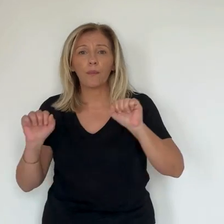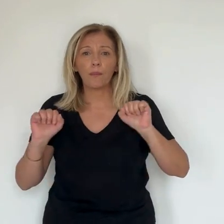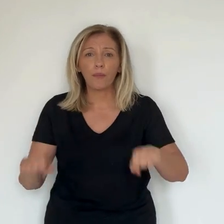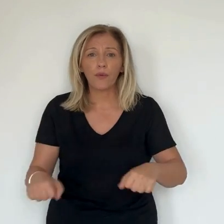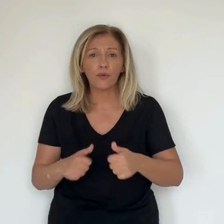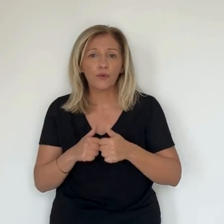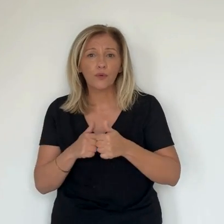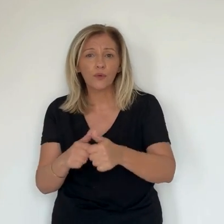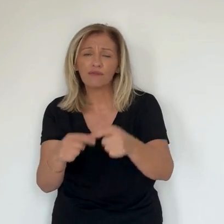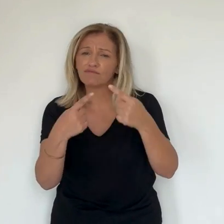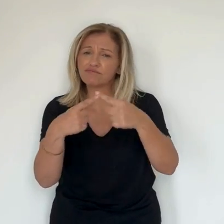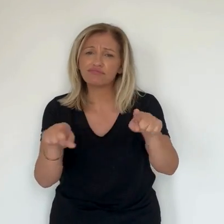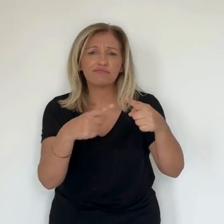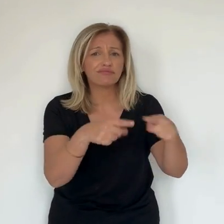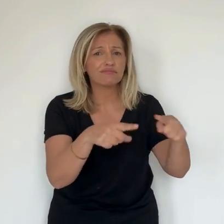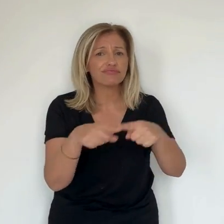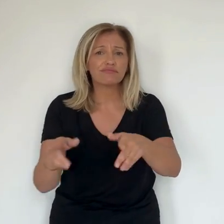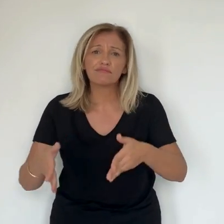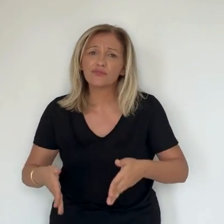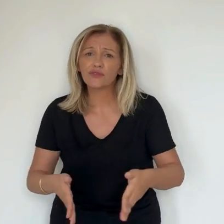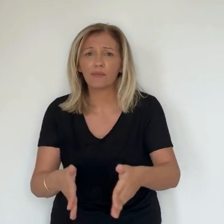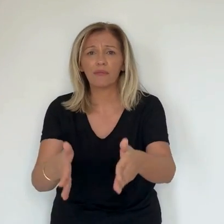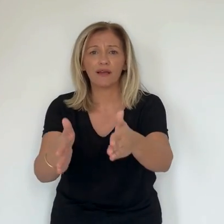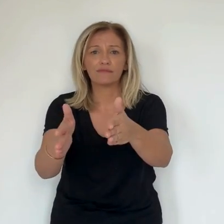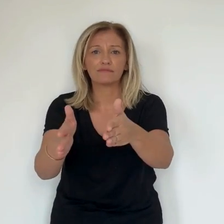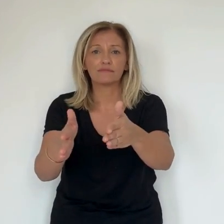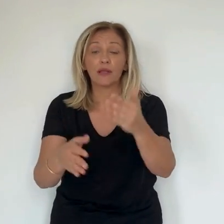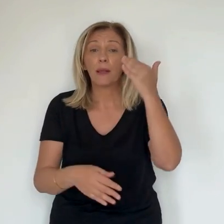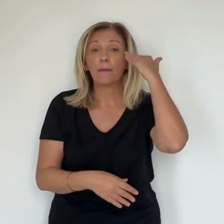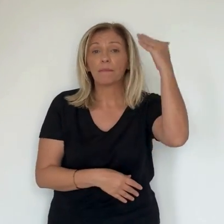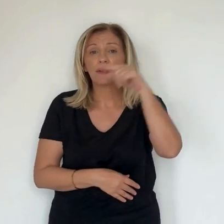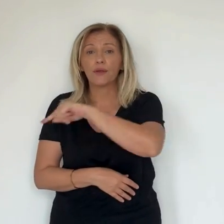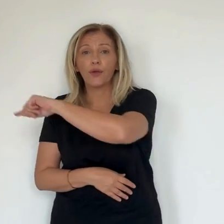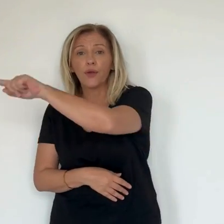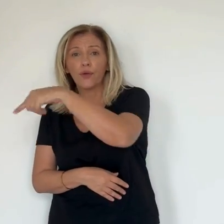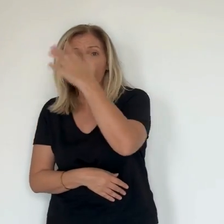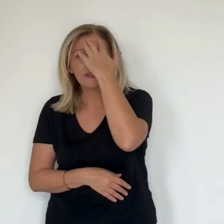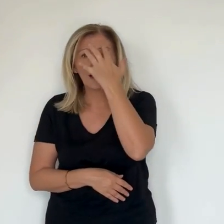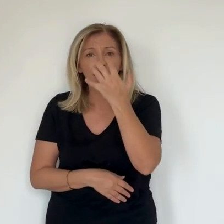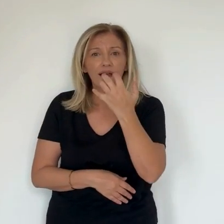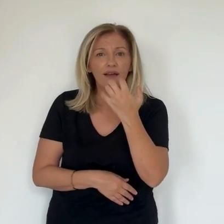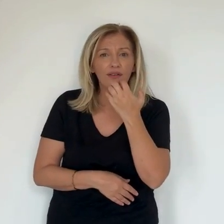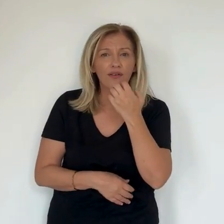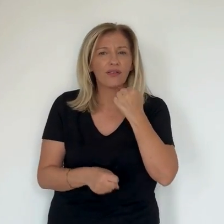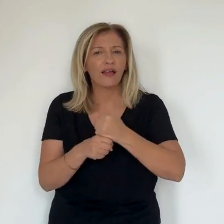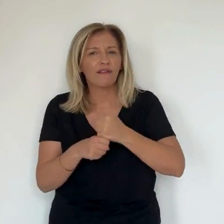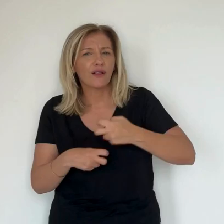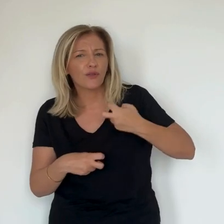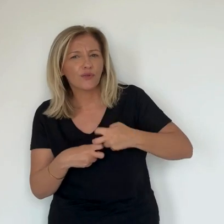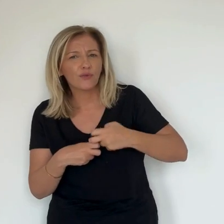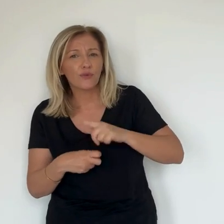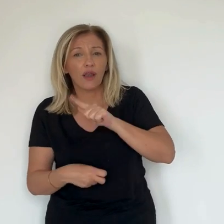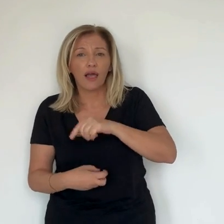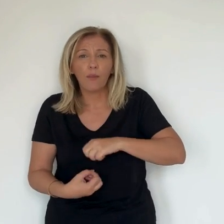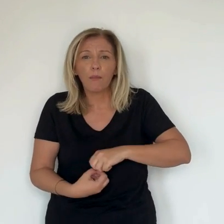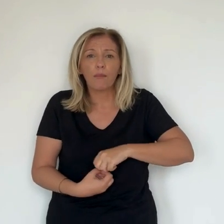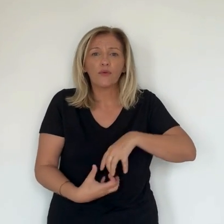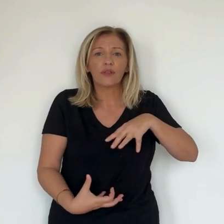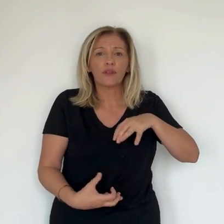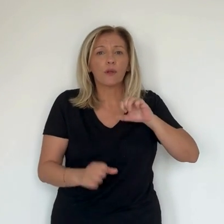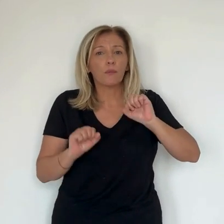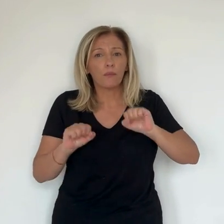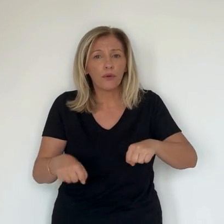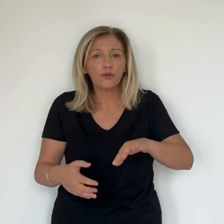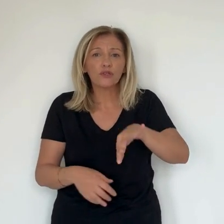Votre passage a été aussi l'occasion hier d'aborder un peu la situation institutionnelle de l'île avec plusieurs élus, avec notamment le président